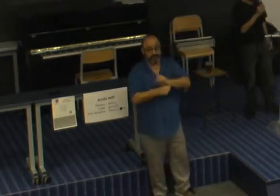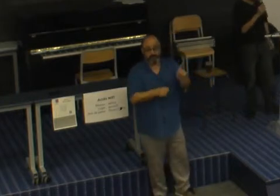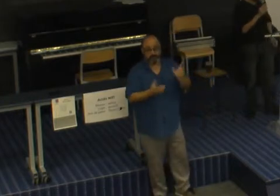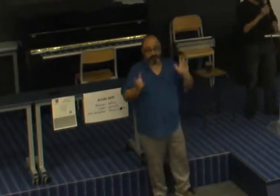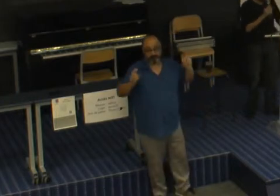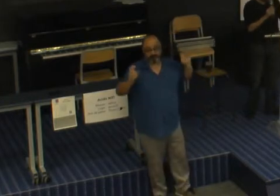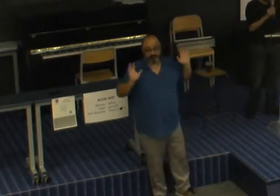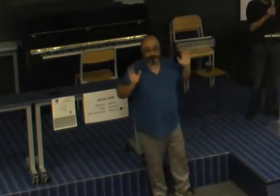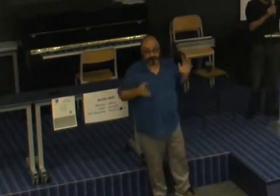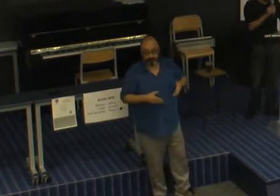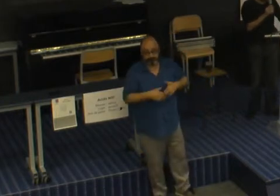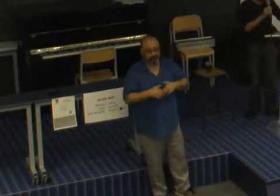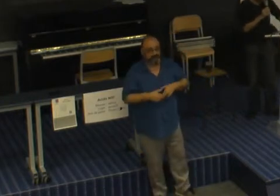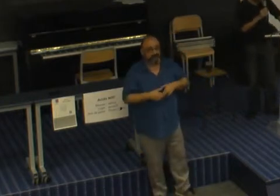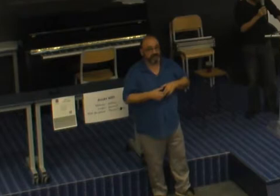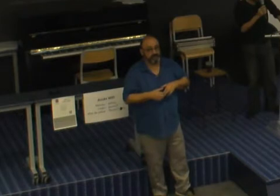problème là-dessus.